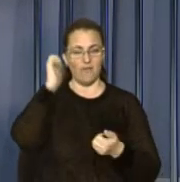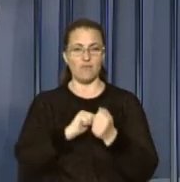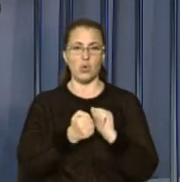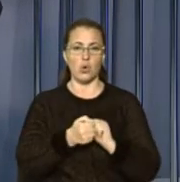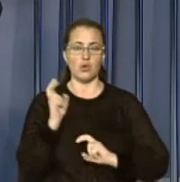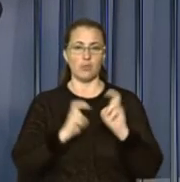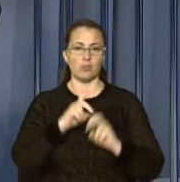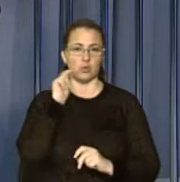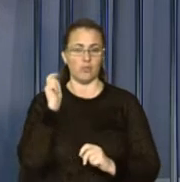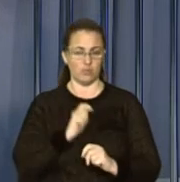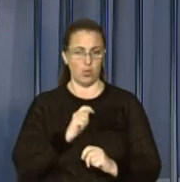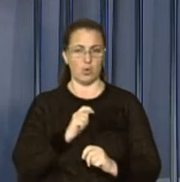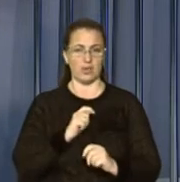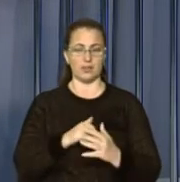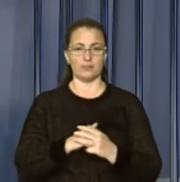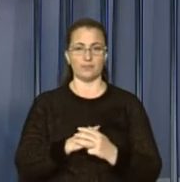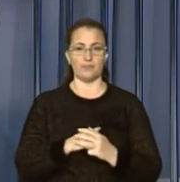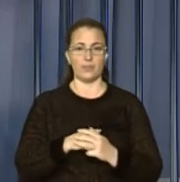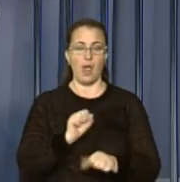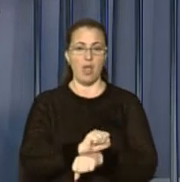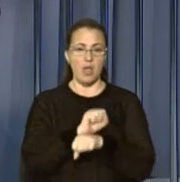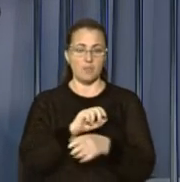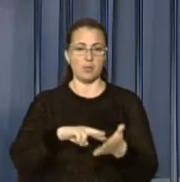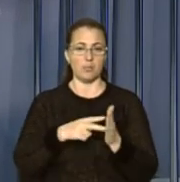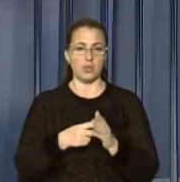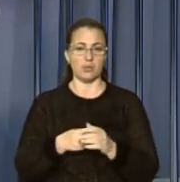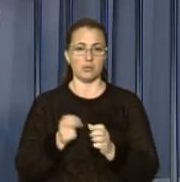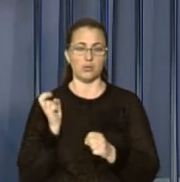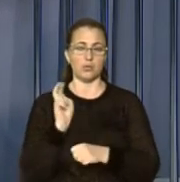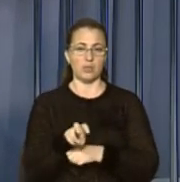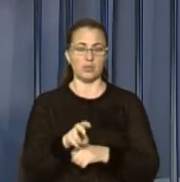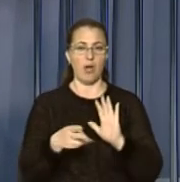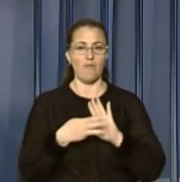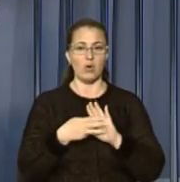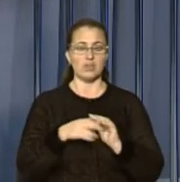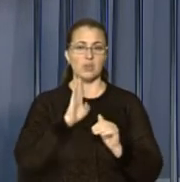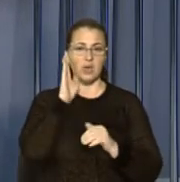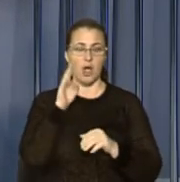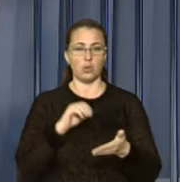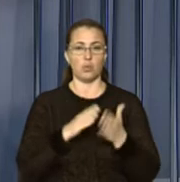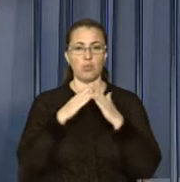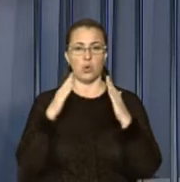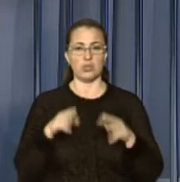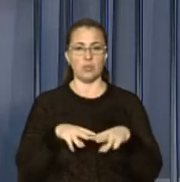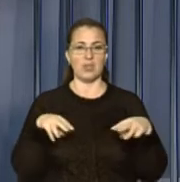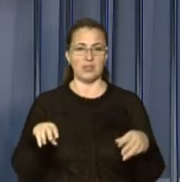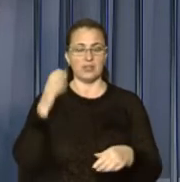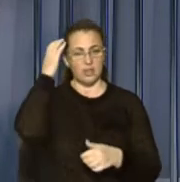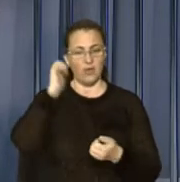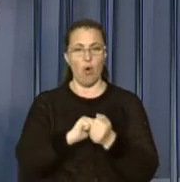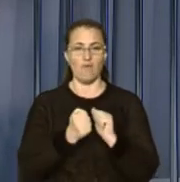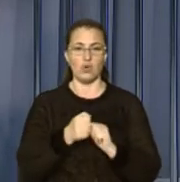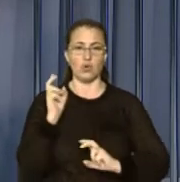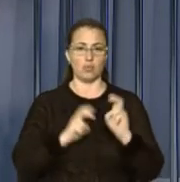промисловості України Олег Турчин. На мітинг планують вийти о 8-й годині ранку до будівлі Міністерства вугільної промисловості.